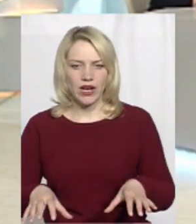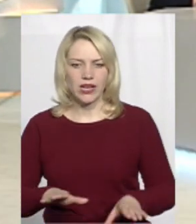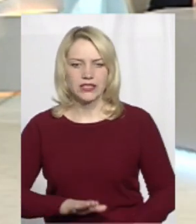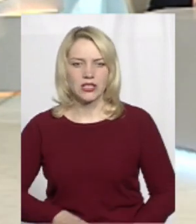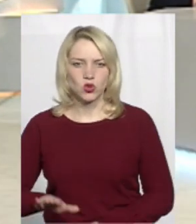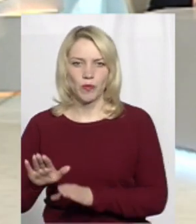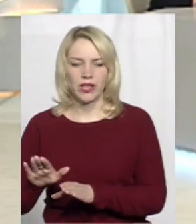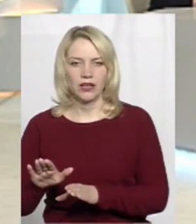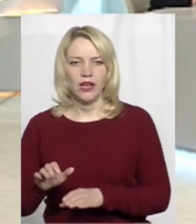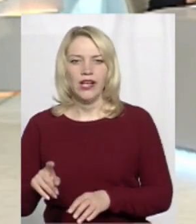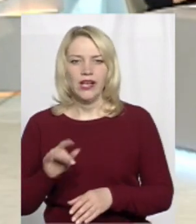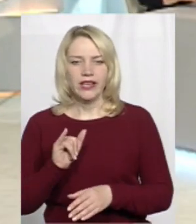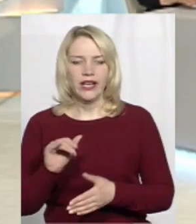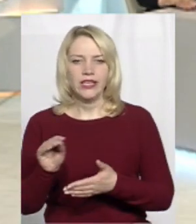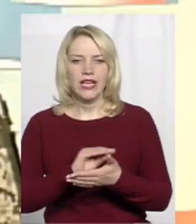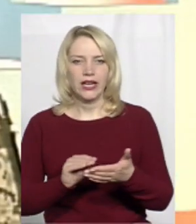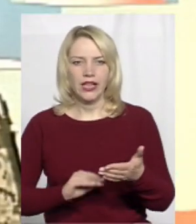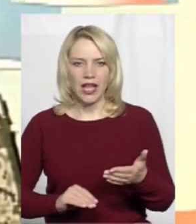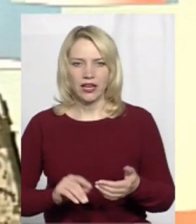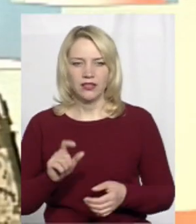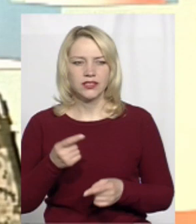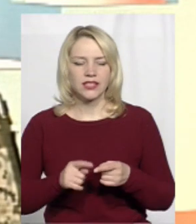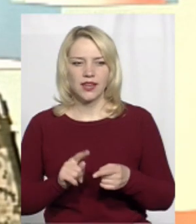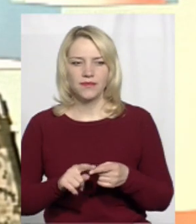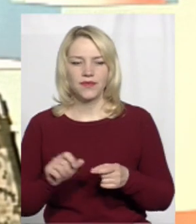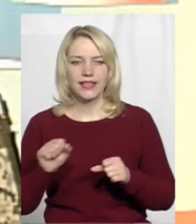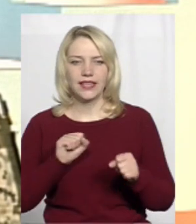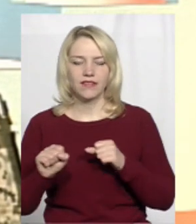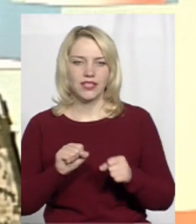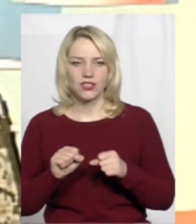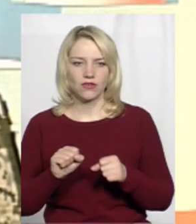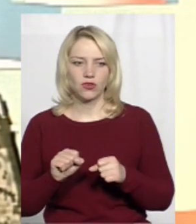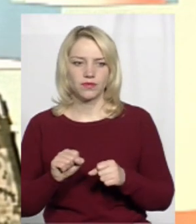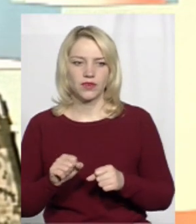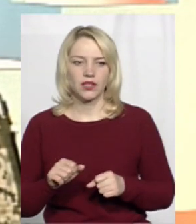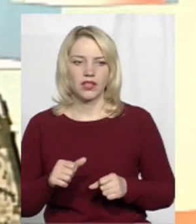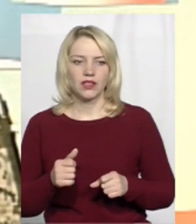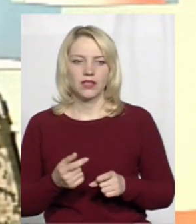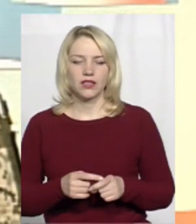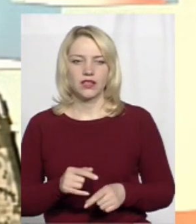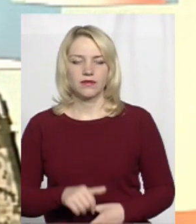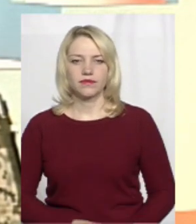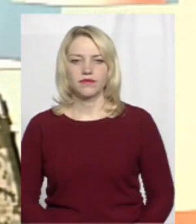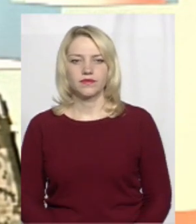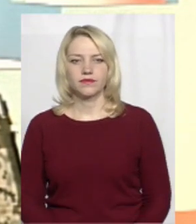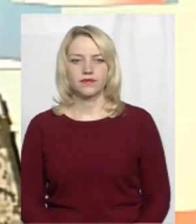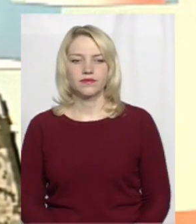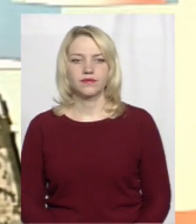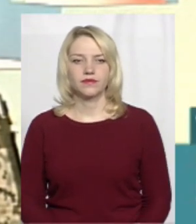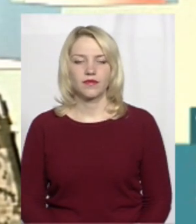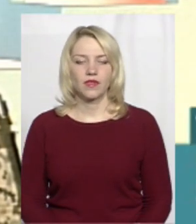і секретар. Це керівництво. І в біру того ж, як буде